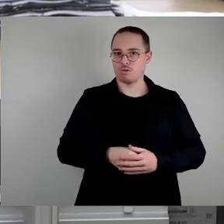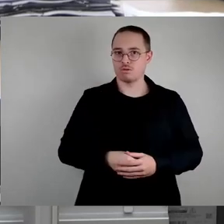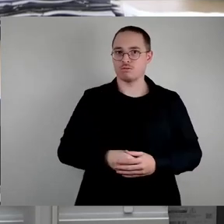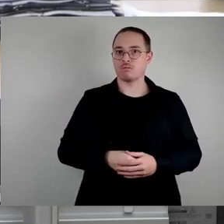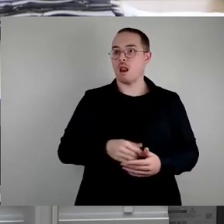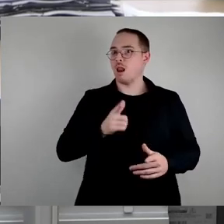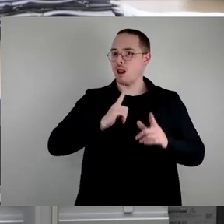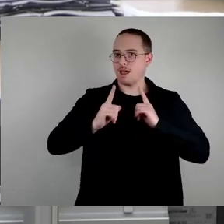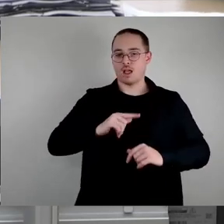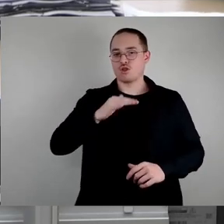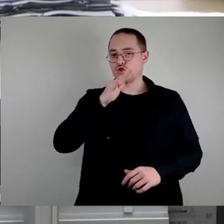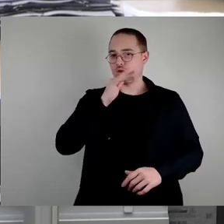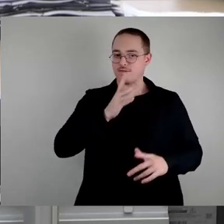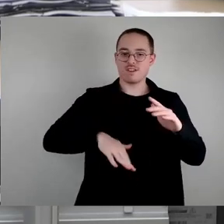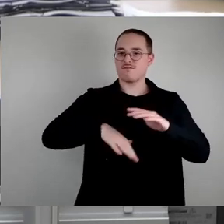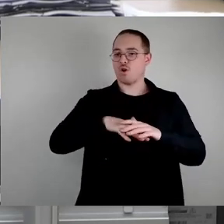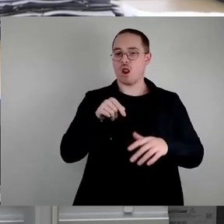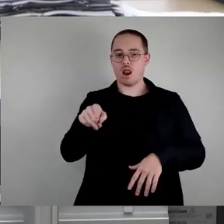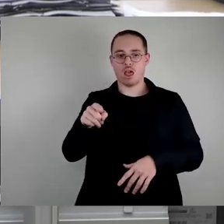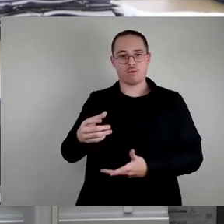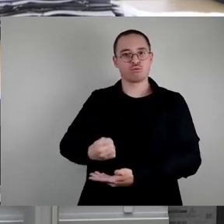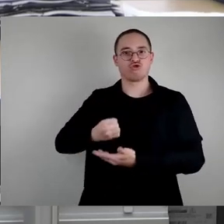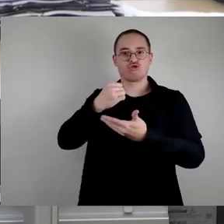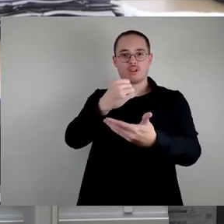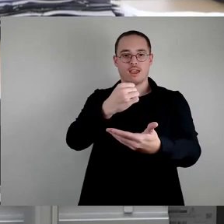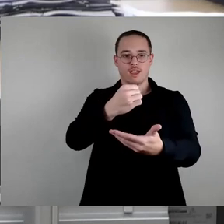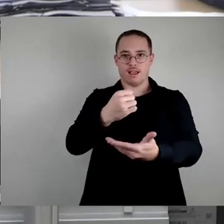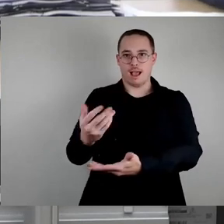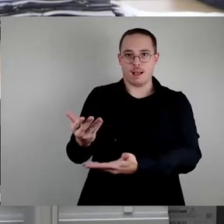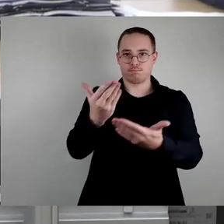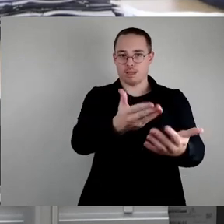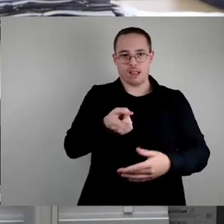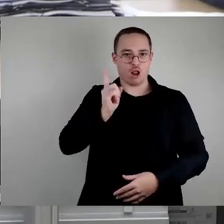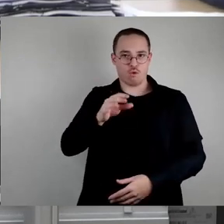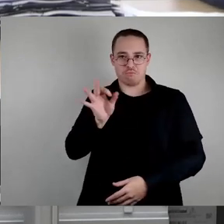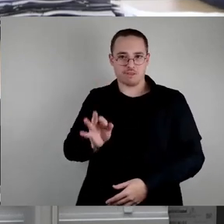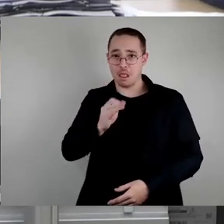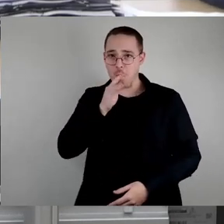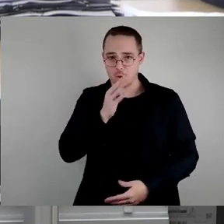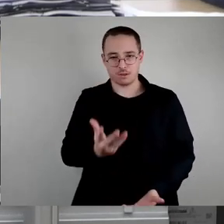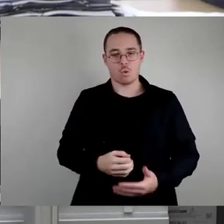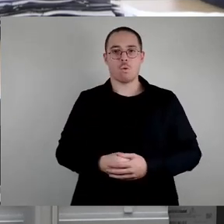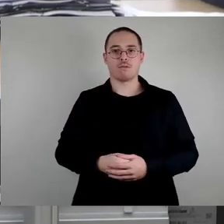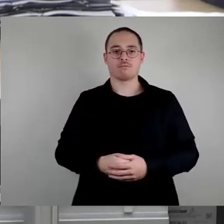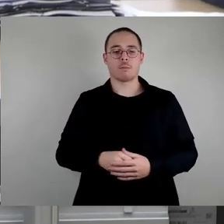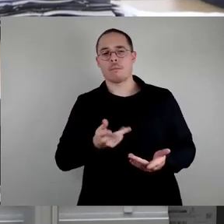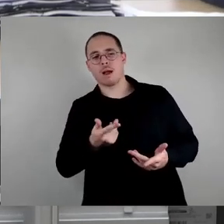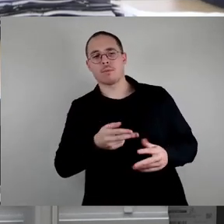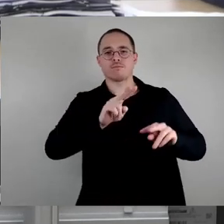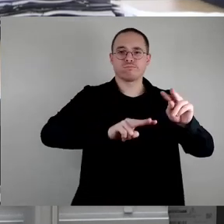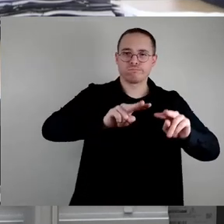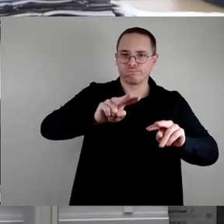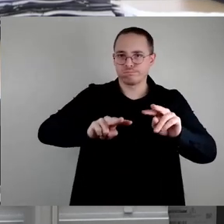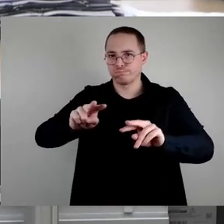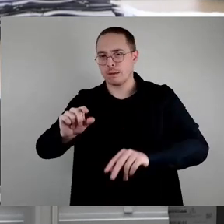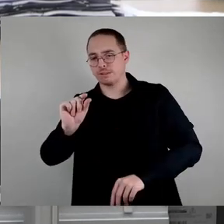einzelnen Stadtbezirken schwanken, aber es wurde ja auch schon was dazu gesagt, sogar der größere Teil, also ungefähr die Hälfte